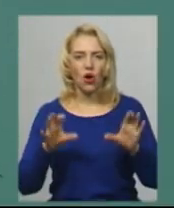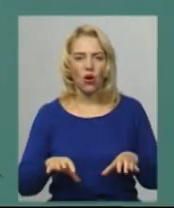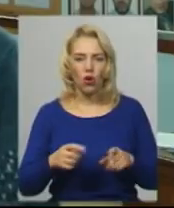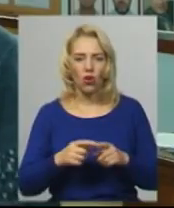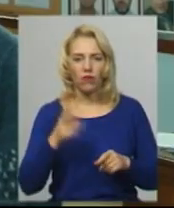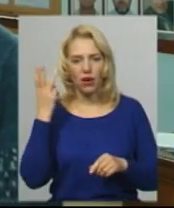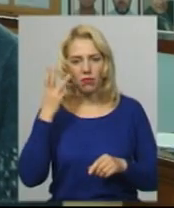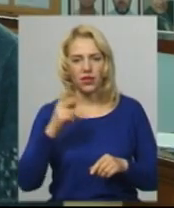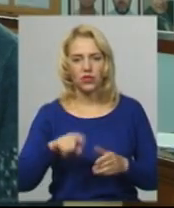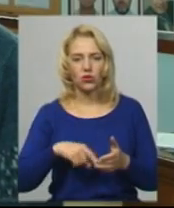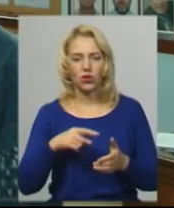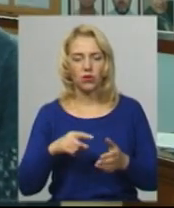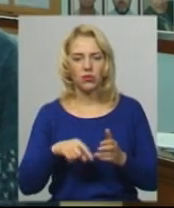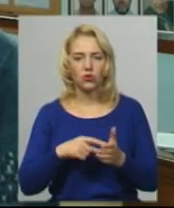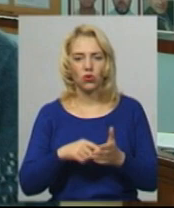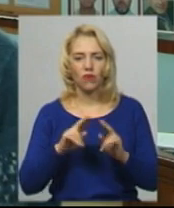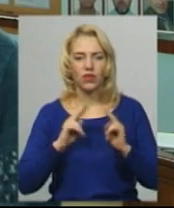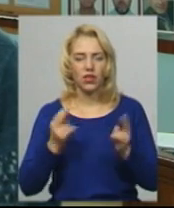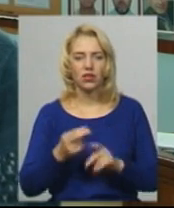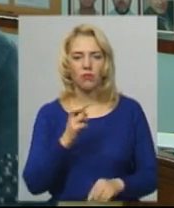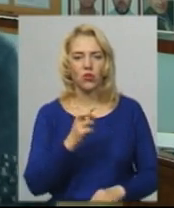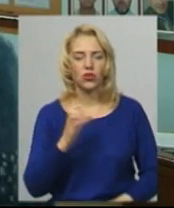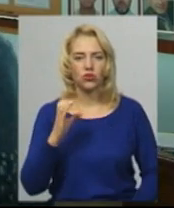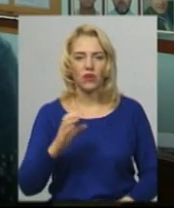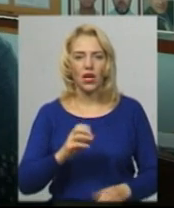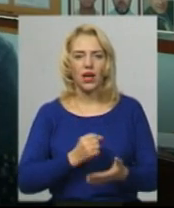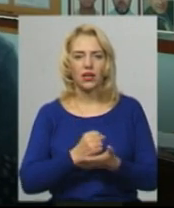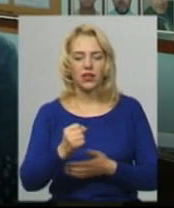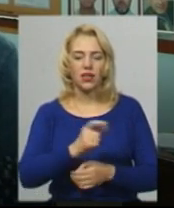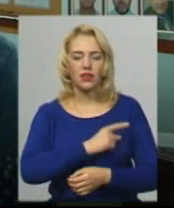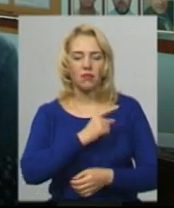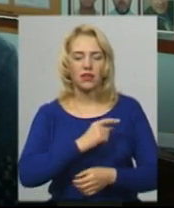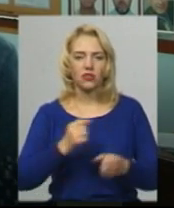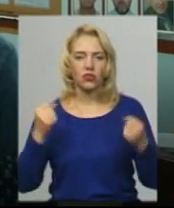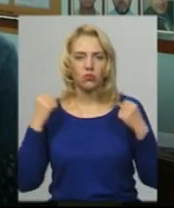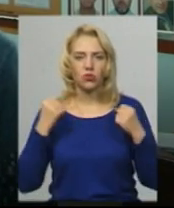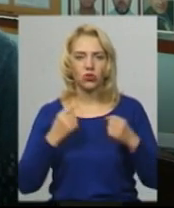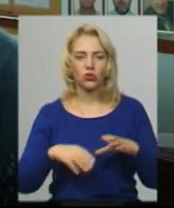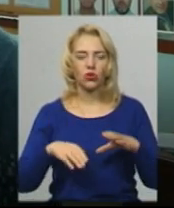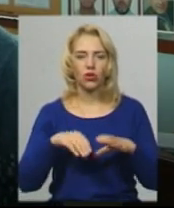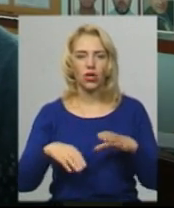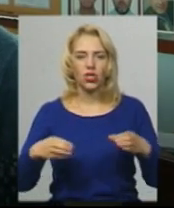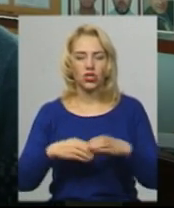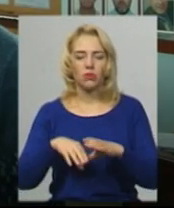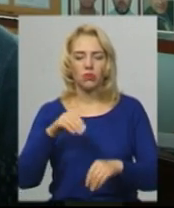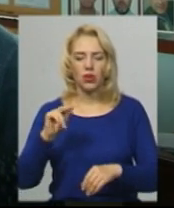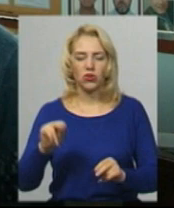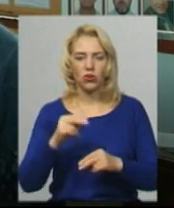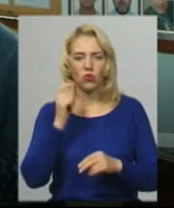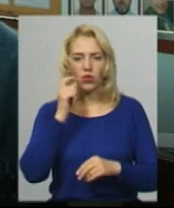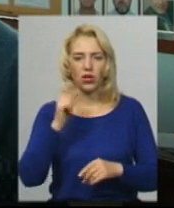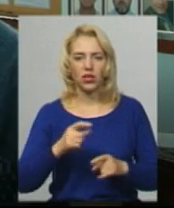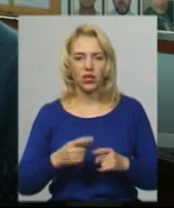стрільби Петро Бардецький. Боднар Софія – кандидат майстер спорту, член збірної команди України, чемпіонка України